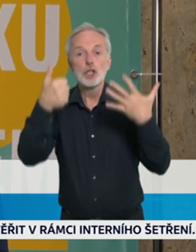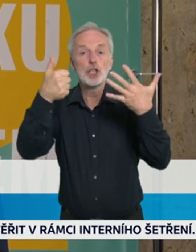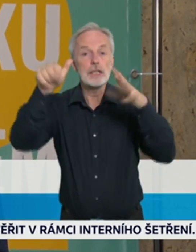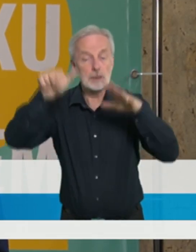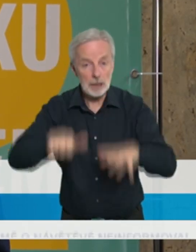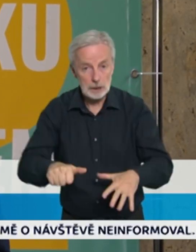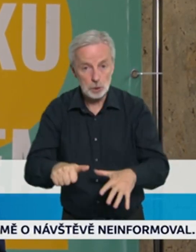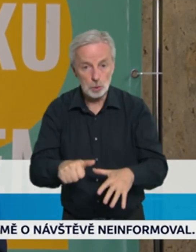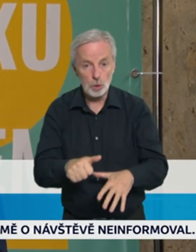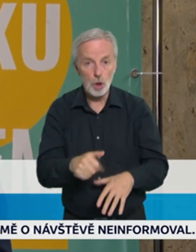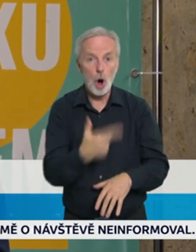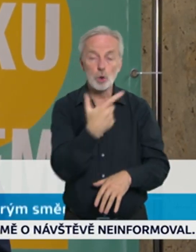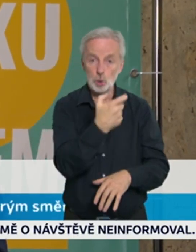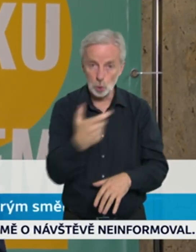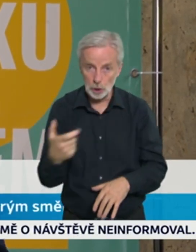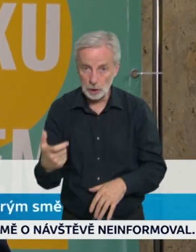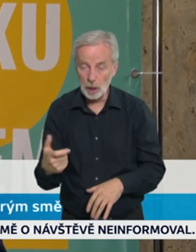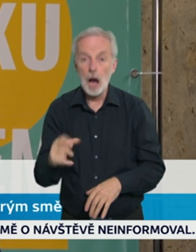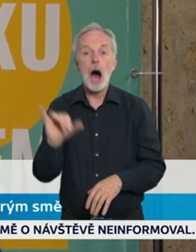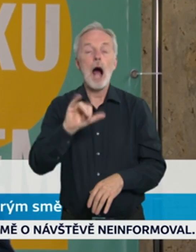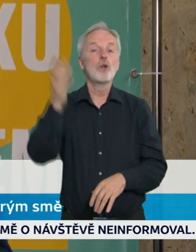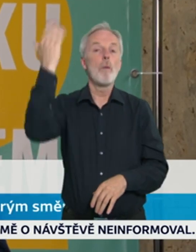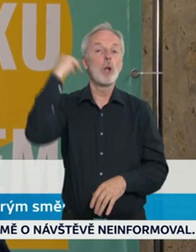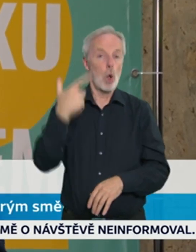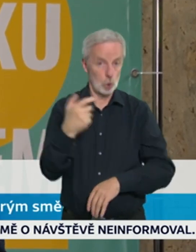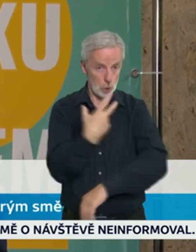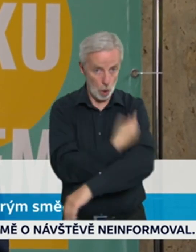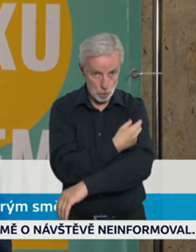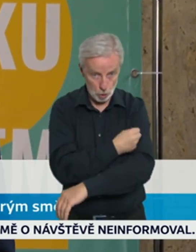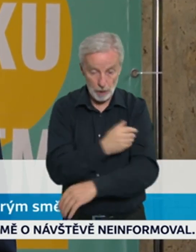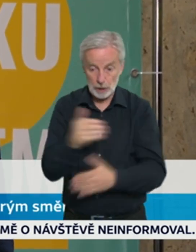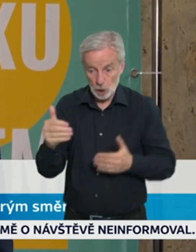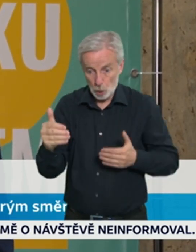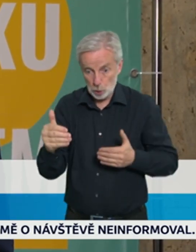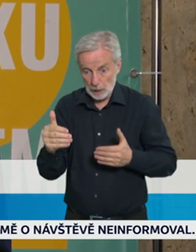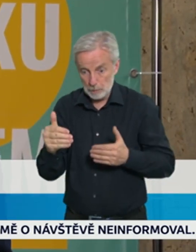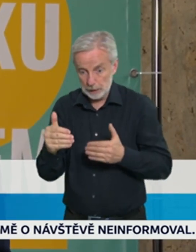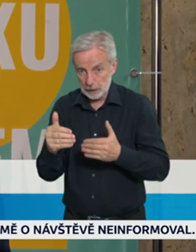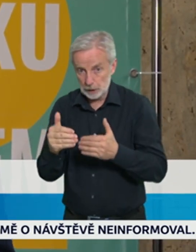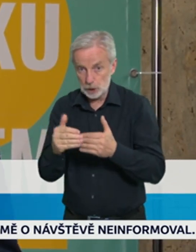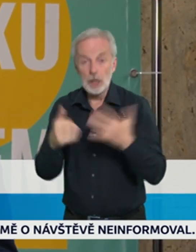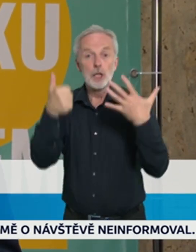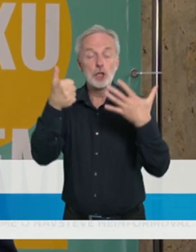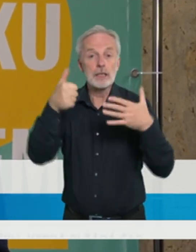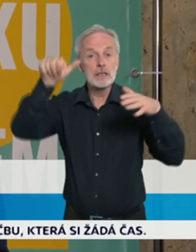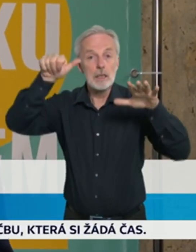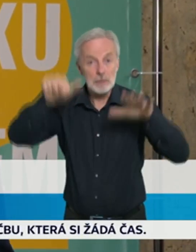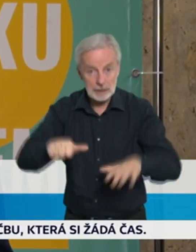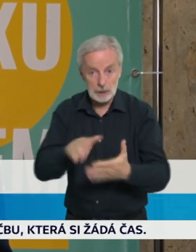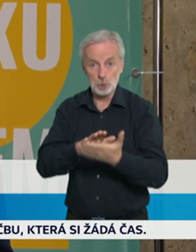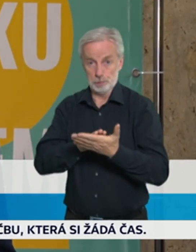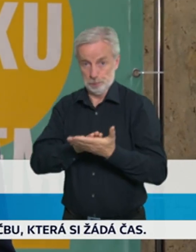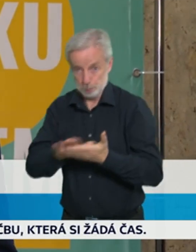o tomto SMS-ku. znamená, 6 měsíců po dokončení té prvo vakcinace budou mít nárok na posilující potažmo